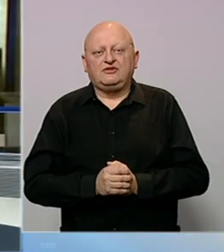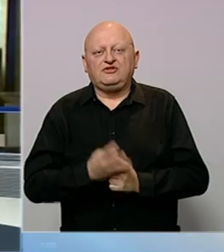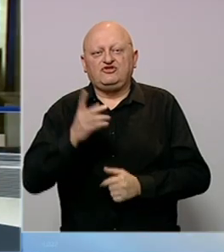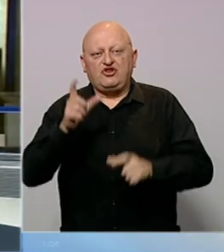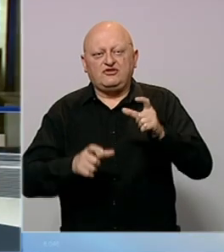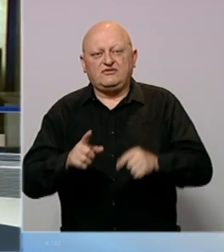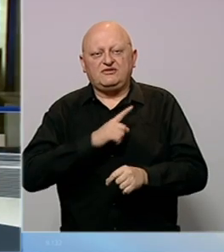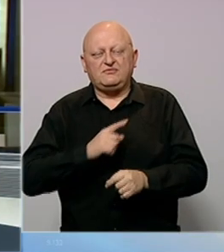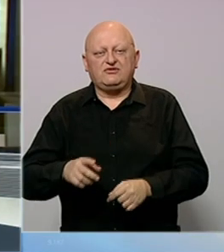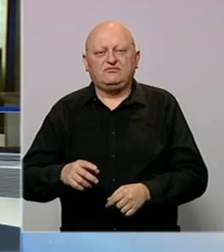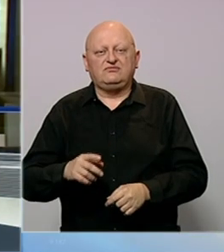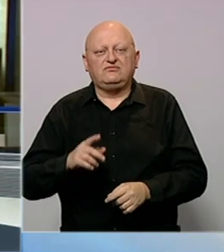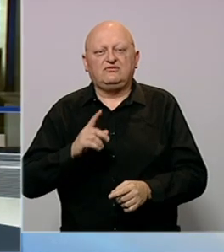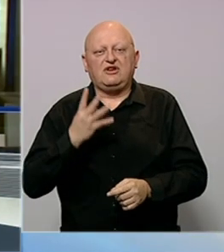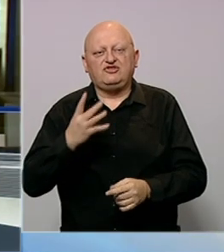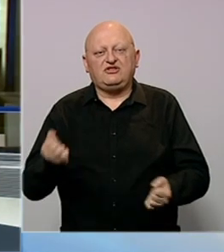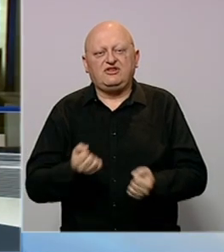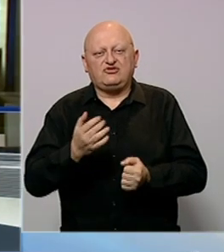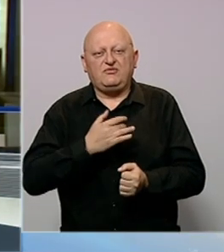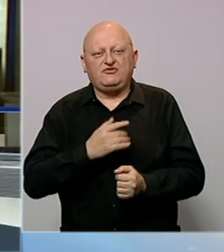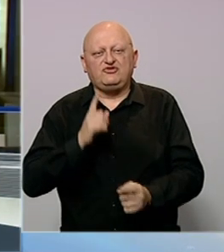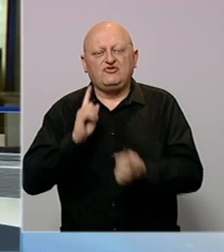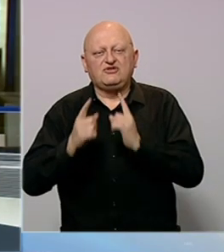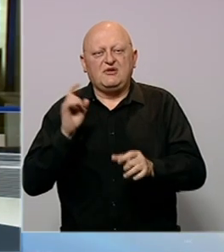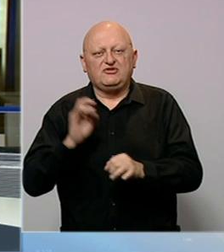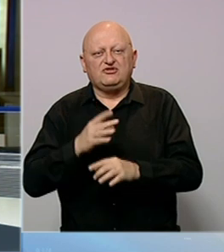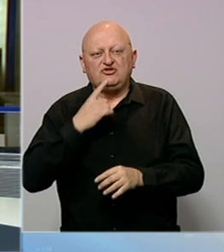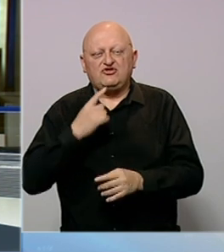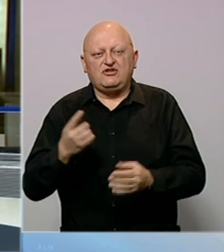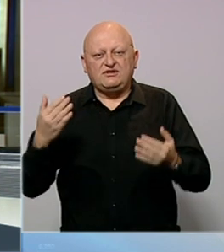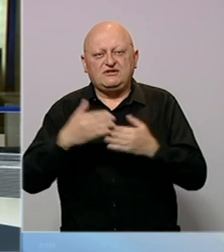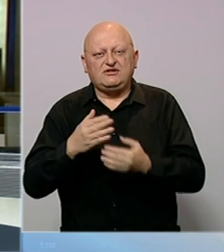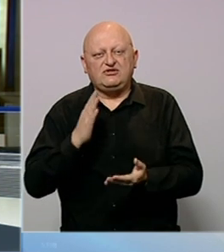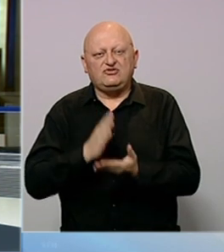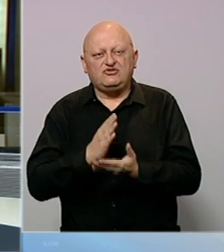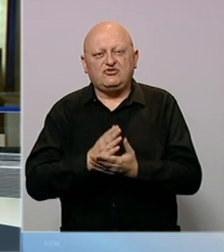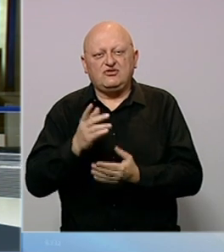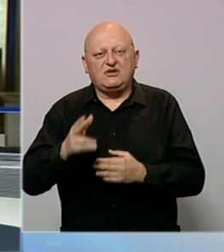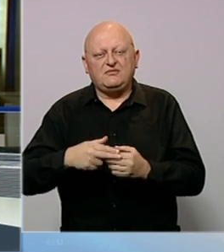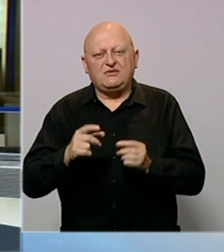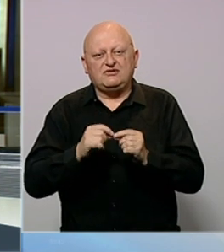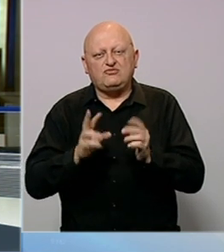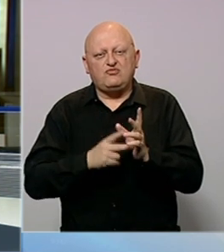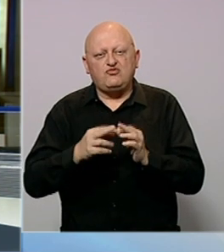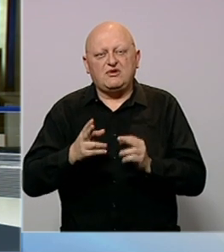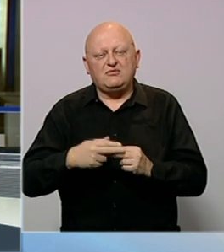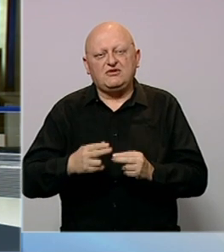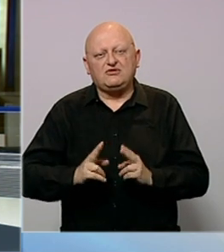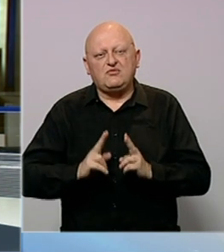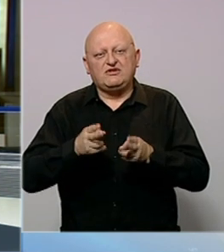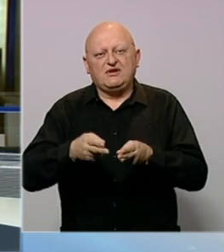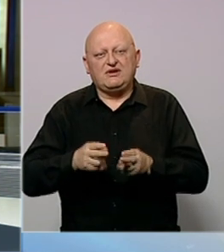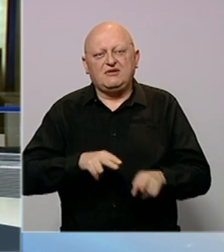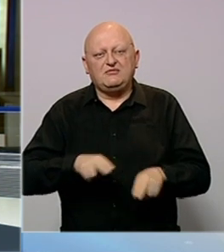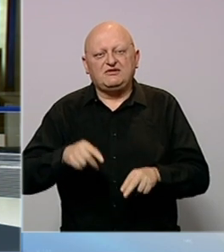Četiri osobe smrtno su stradale, a četiri teško povrijeđene u saobraćajnoj nesreći koja se sinoć dogodila kod mjesta Buna, Južno